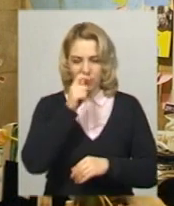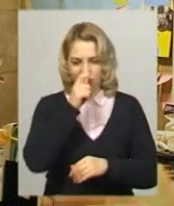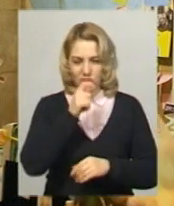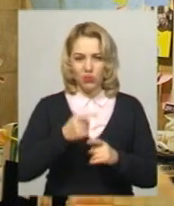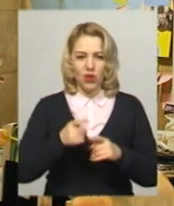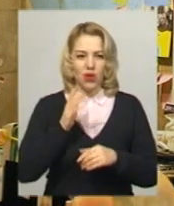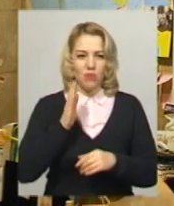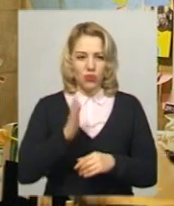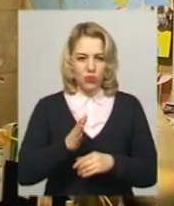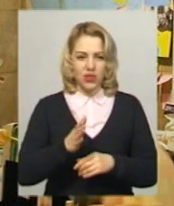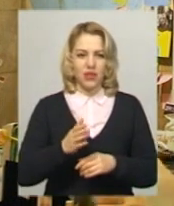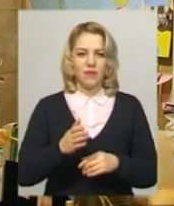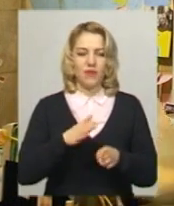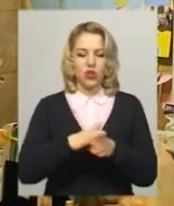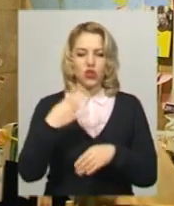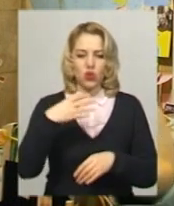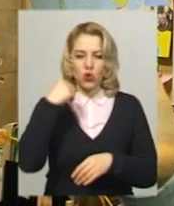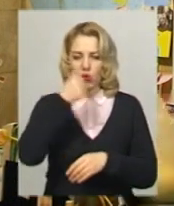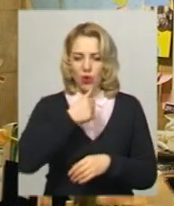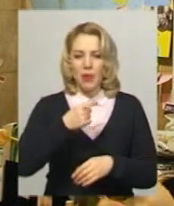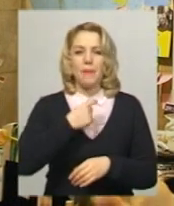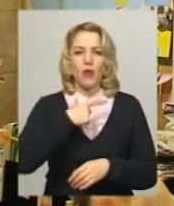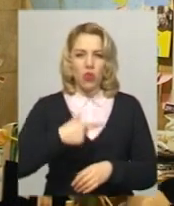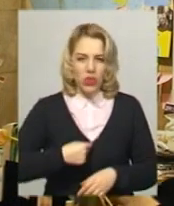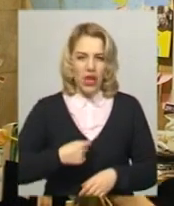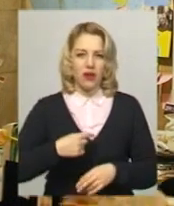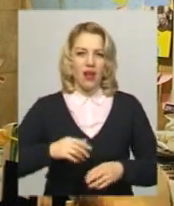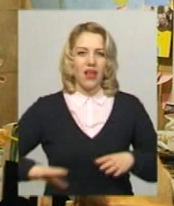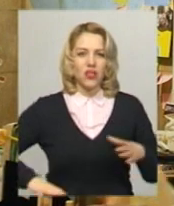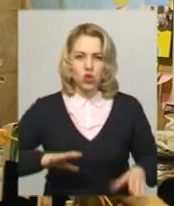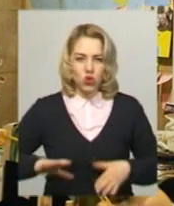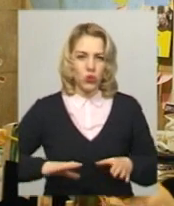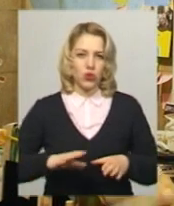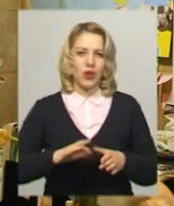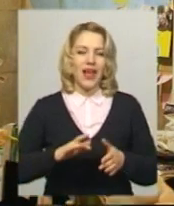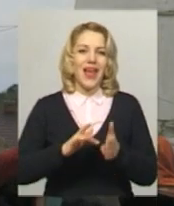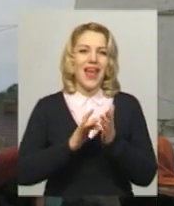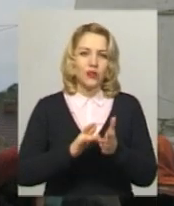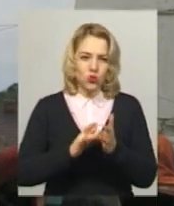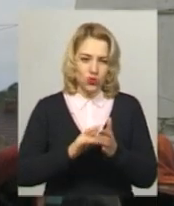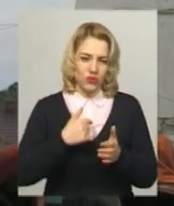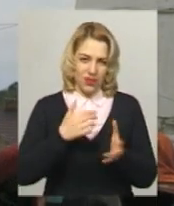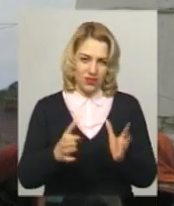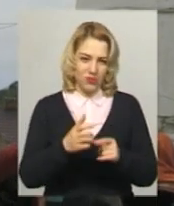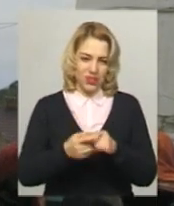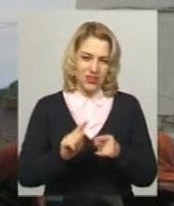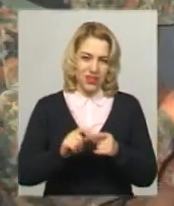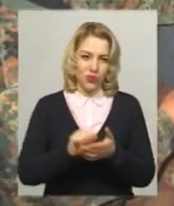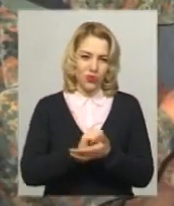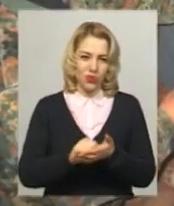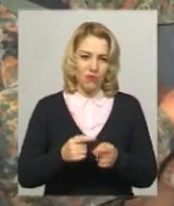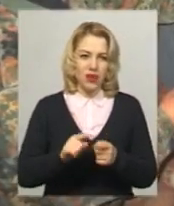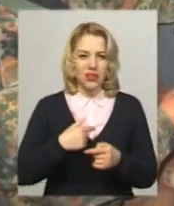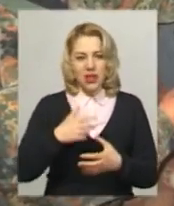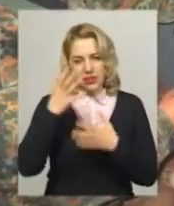років, яке я отримав перше посвідчення – піонер, інструктор, екскурсовод, який я зберіг до наших днів. Захоплюватися туризмом став з